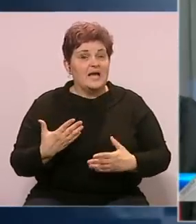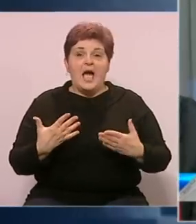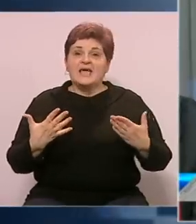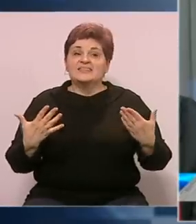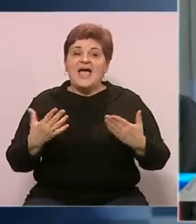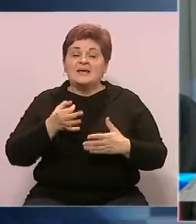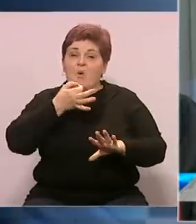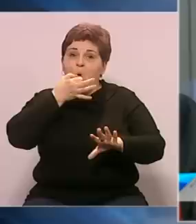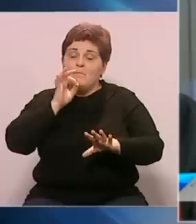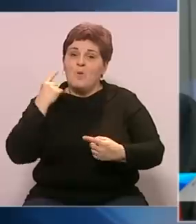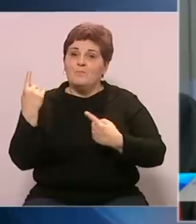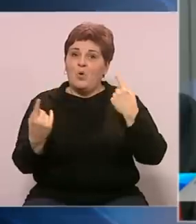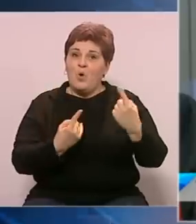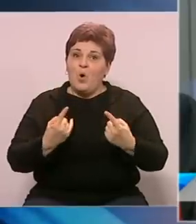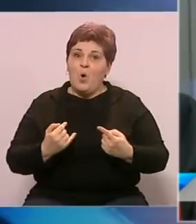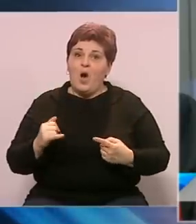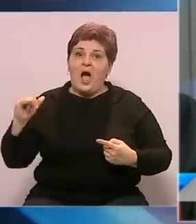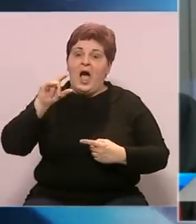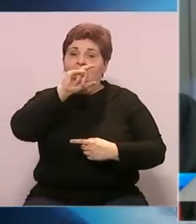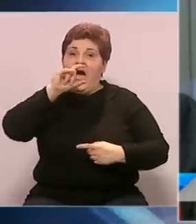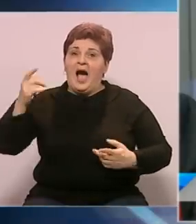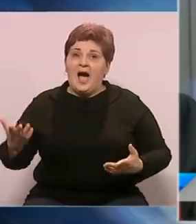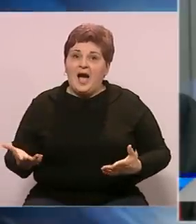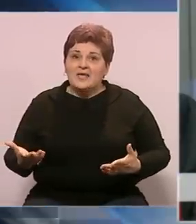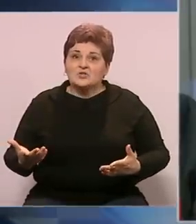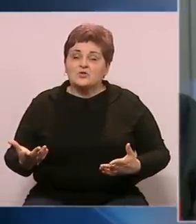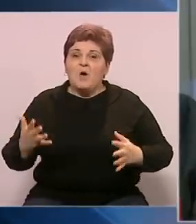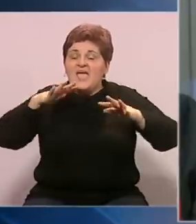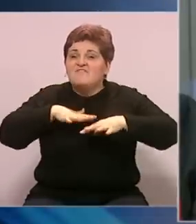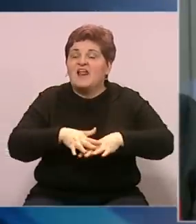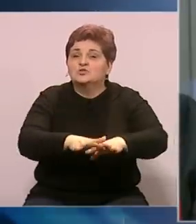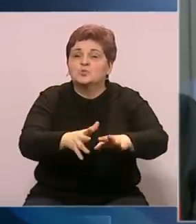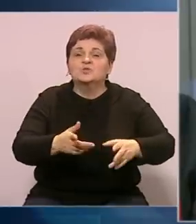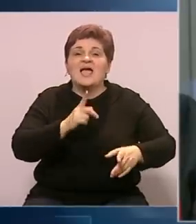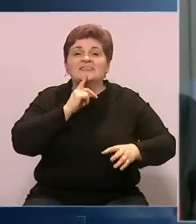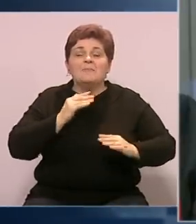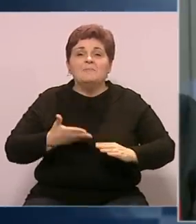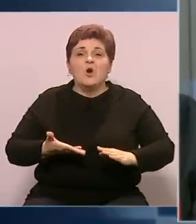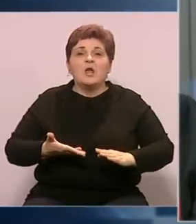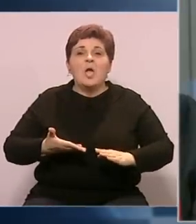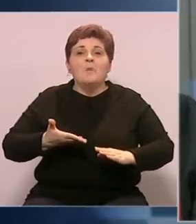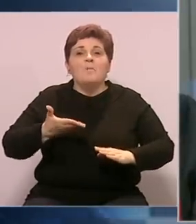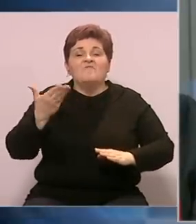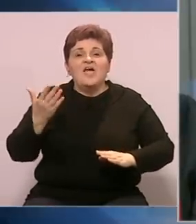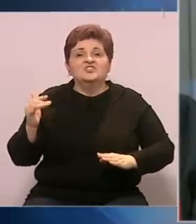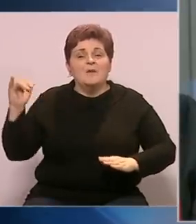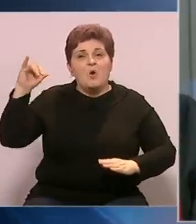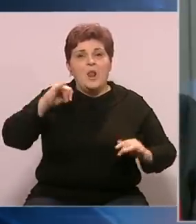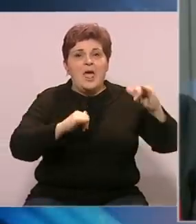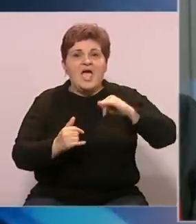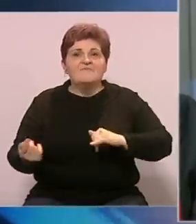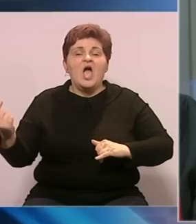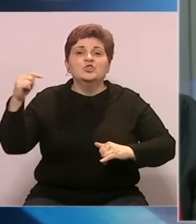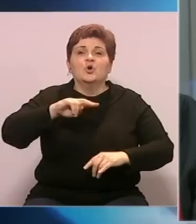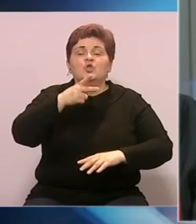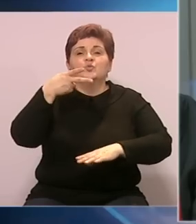način da poboljša uslove na aerodromu Banja Luka, infrastrukturne, da bi mogli da povećamo kapacitete i dolaska i